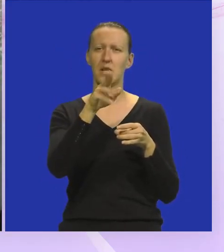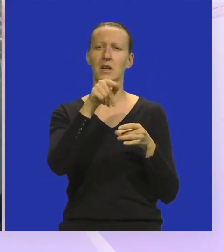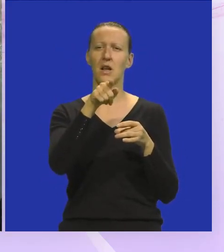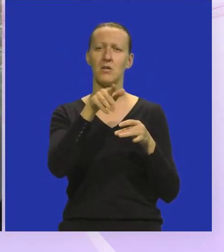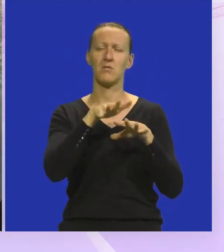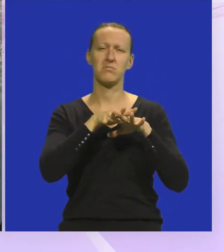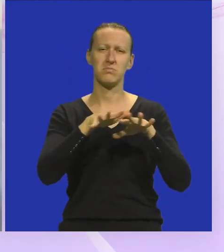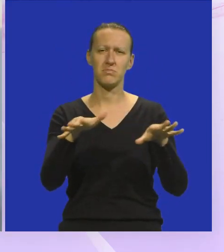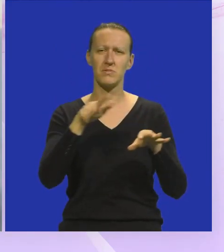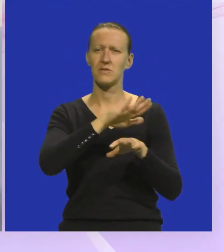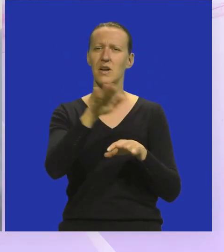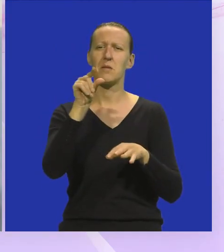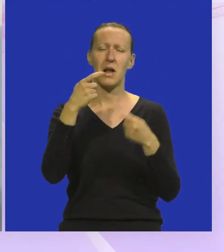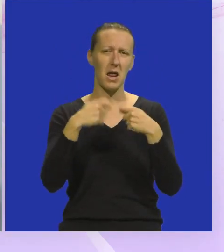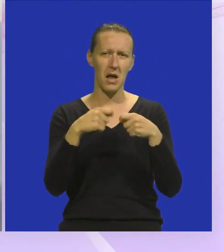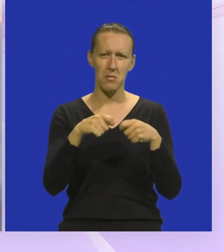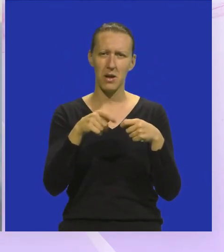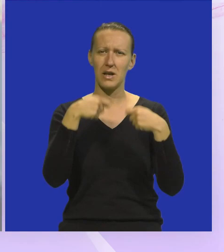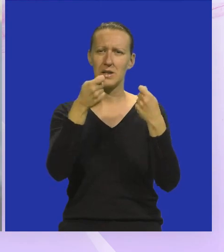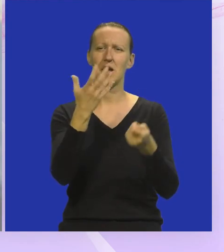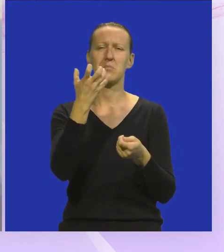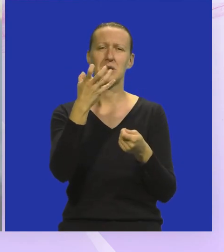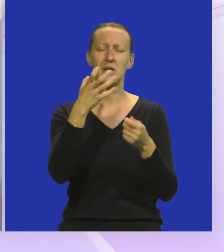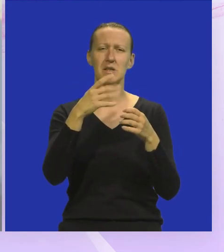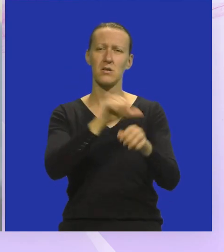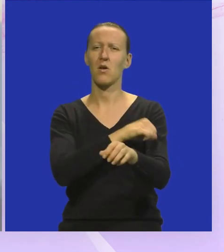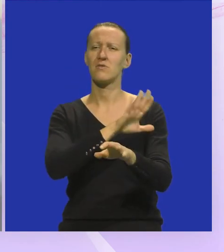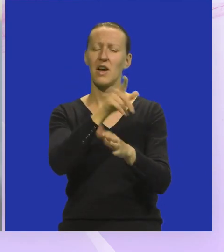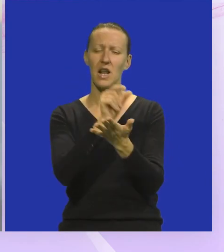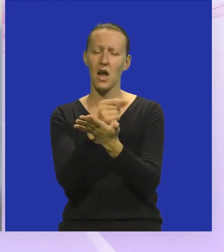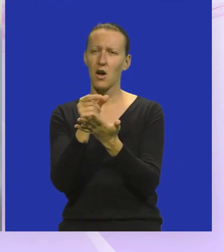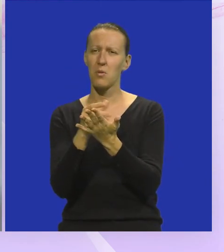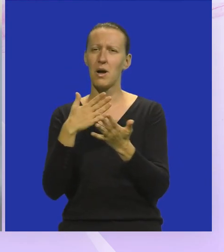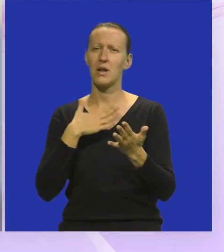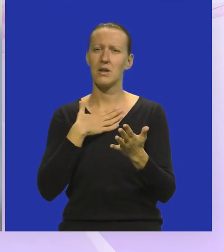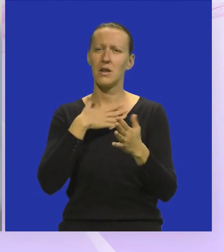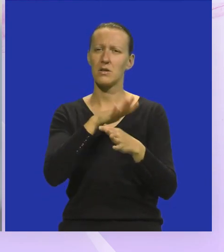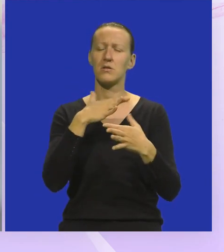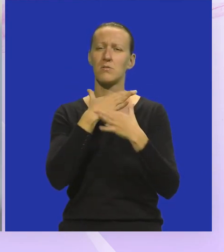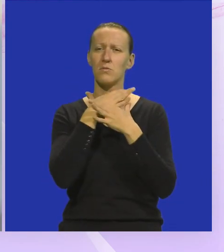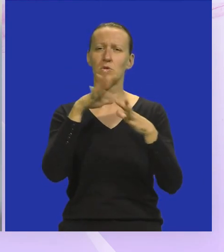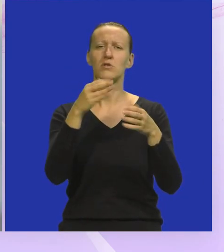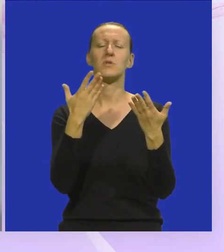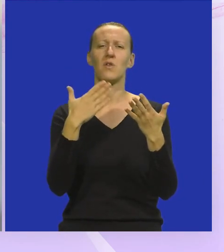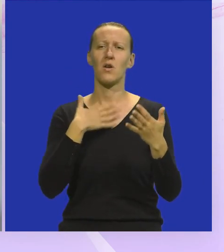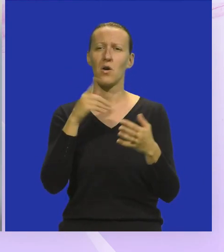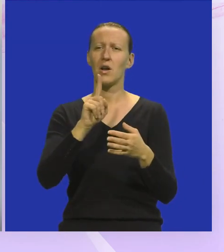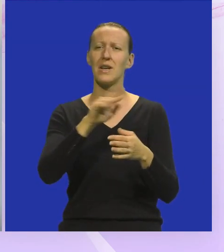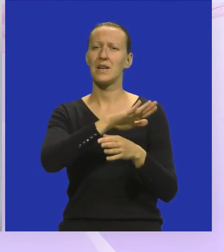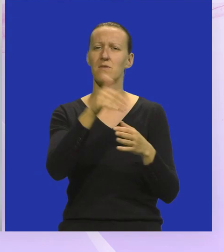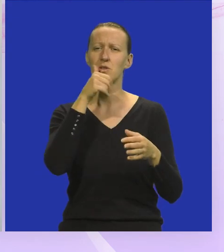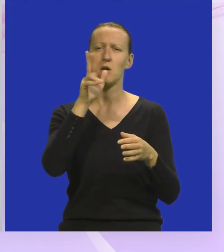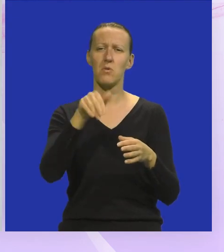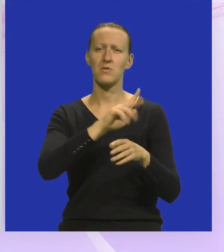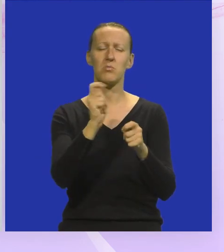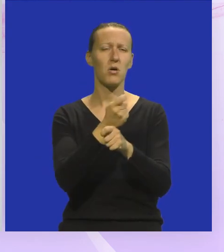to ti je sve krug Svaka mala plastika traje 500 godina A svaki taj komad je naši hljuku rad Uzmi stvar u svoje ruke nije IG sve što